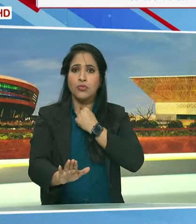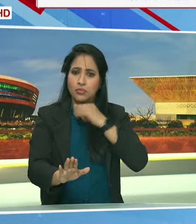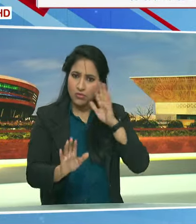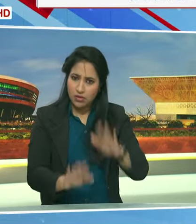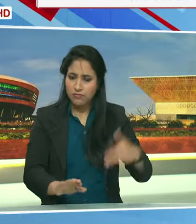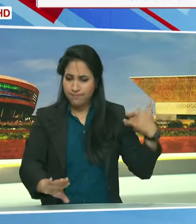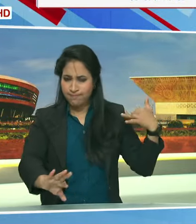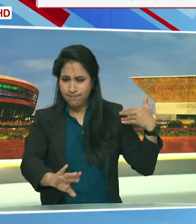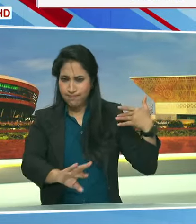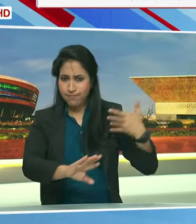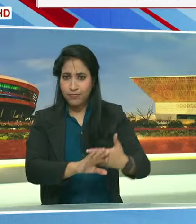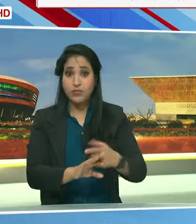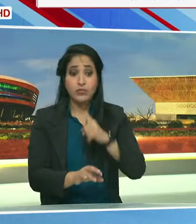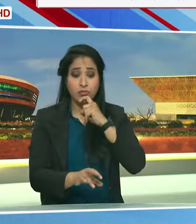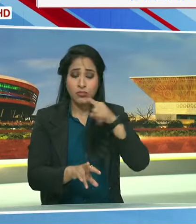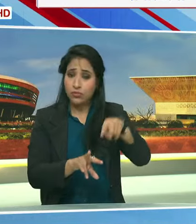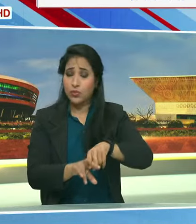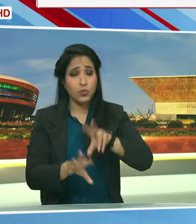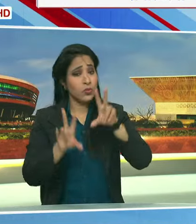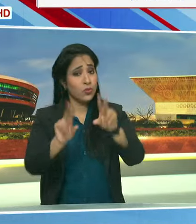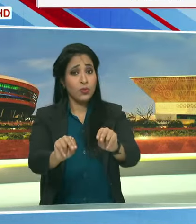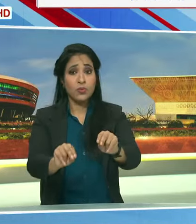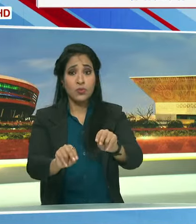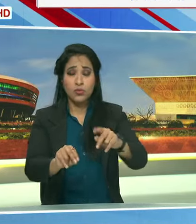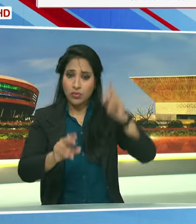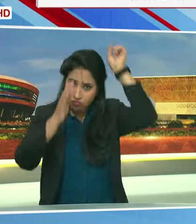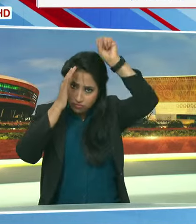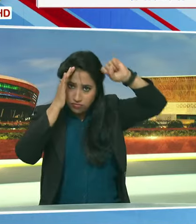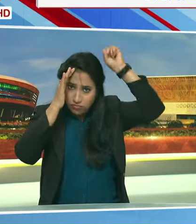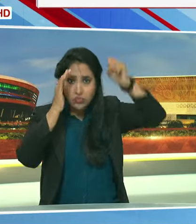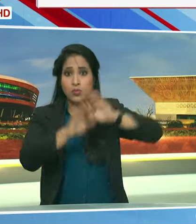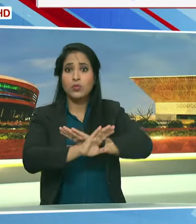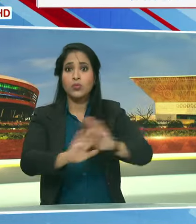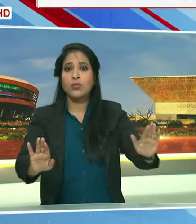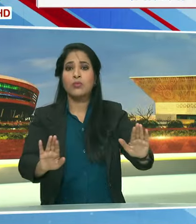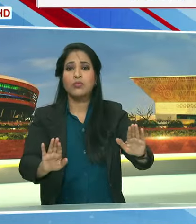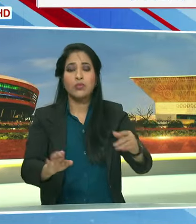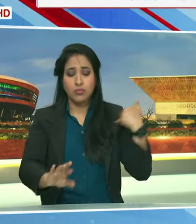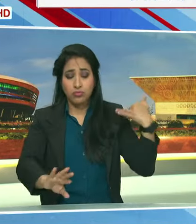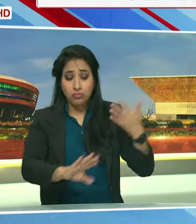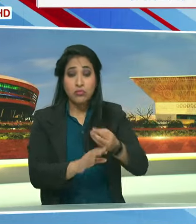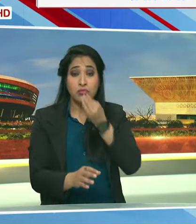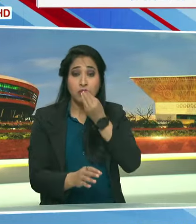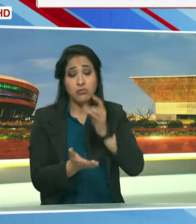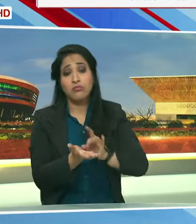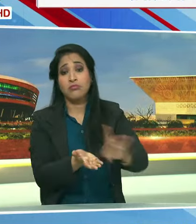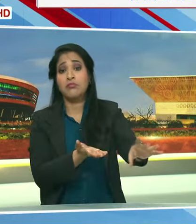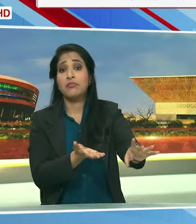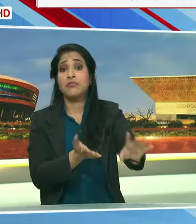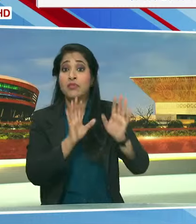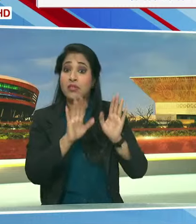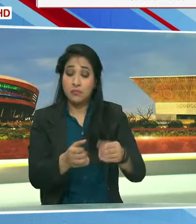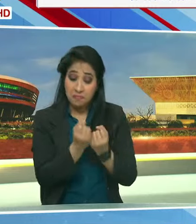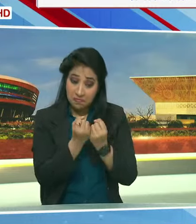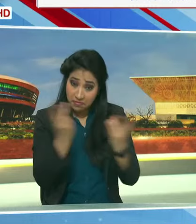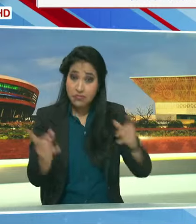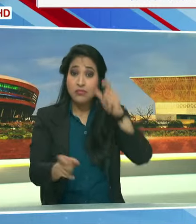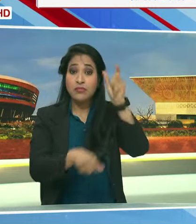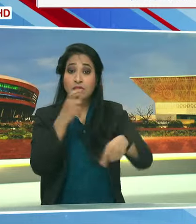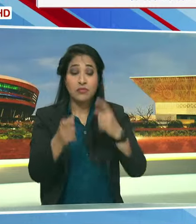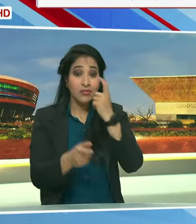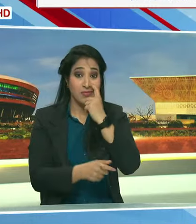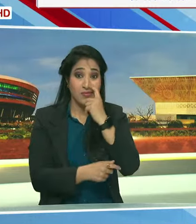पूर्ती के लिए जूते नहीं पहने सर पे पगड़ी नहीं पहने लोगोंने अन्न का त्याग किया कई लोग कई